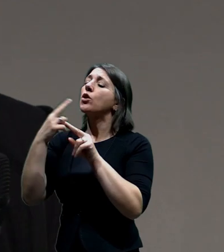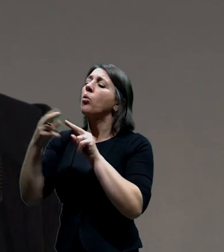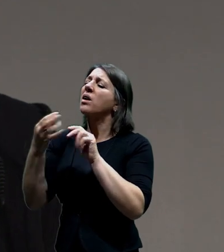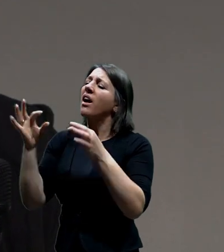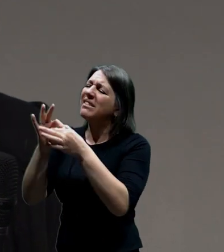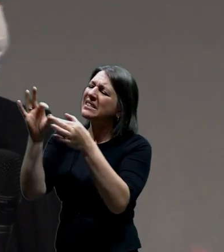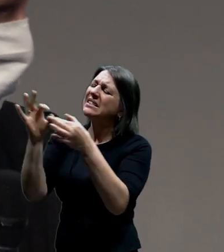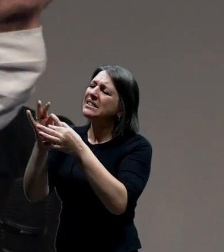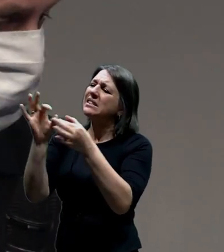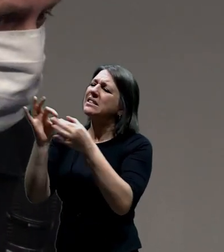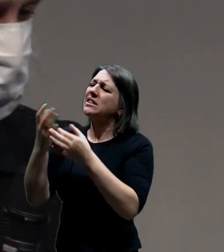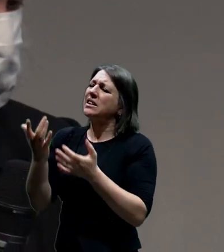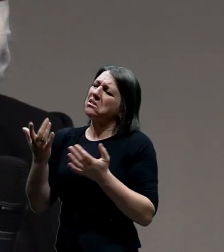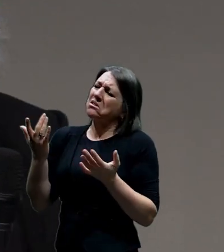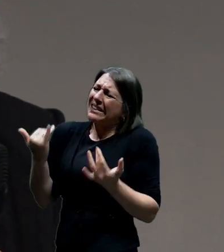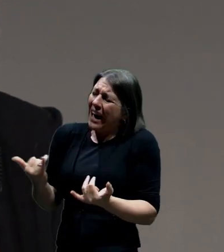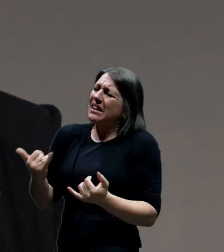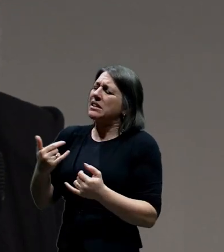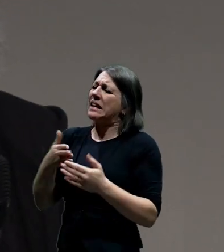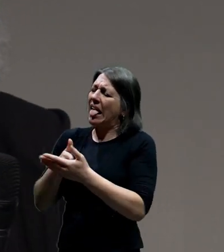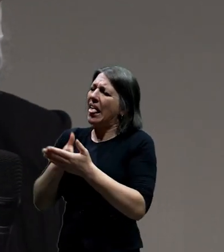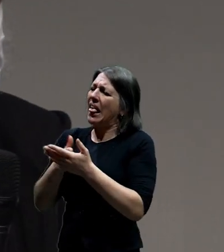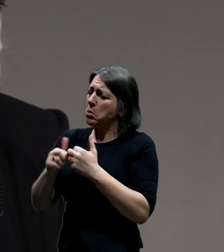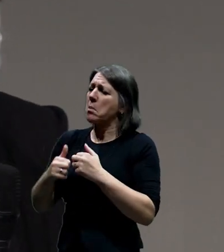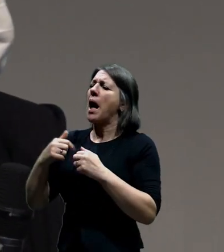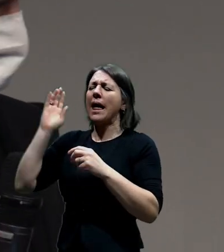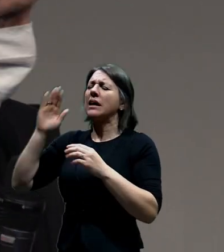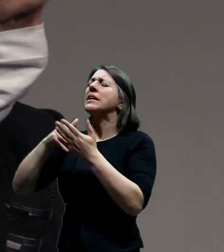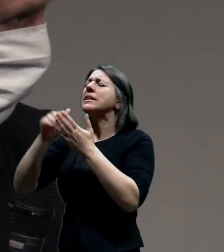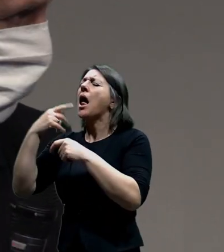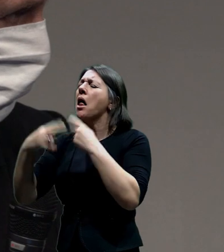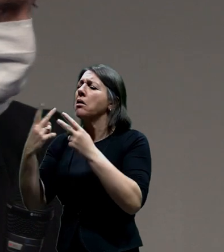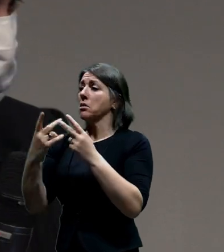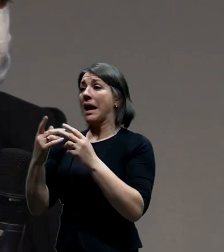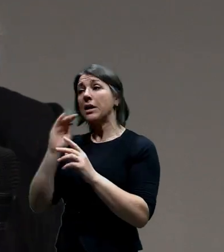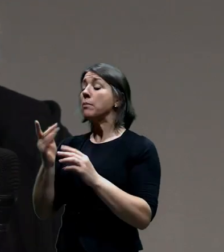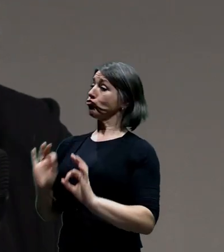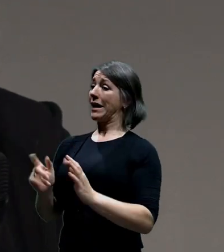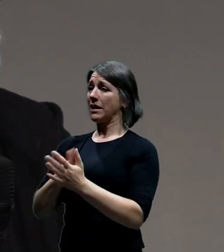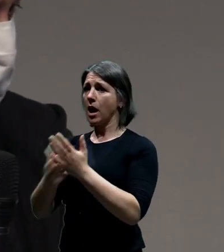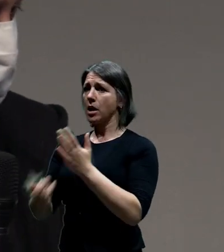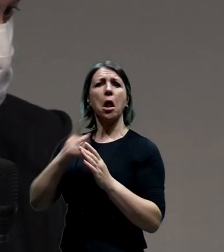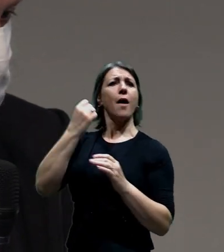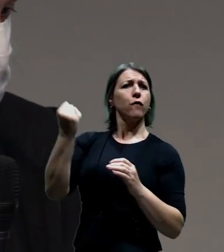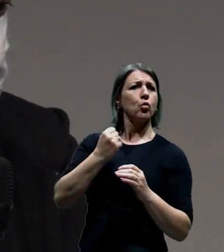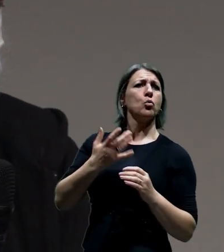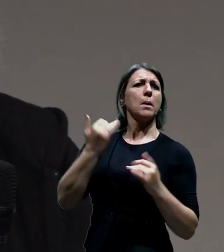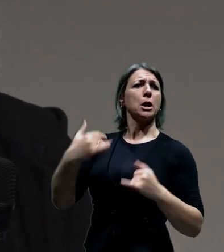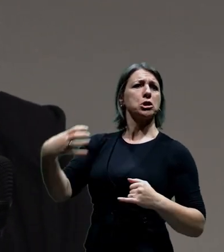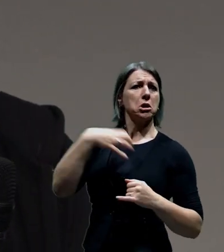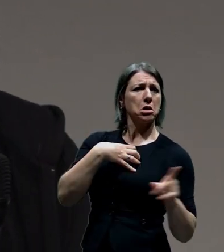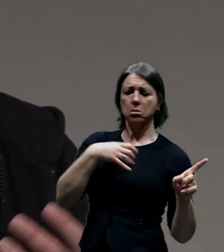zkrátka dobře realizujeme. Prostě máme zákos u Pražského hradu a hotovo. A ten prostě jako nám jsem přijel do Holešoviček